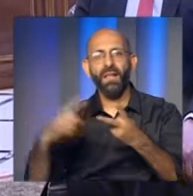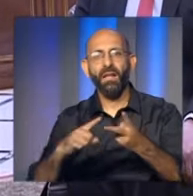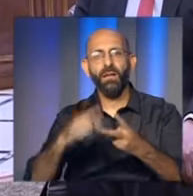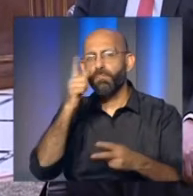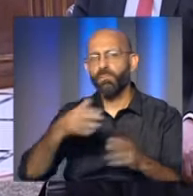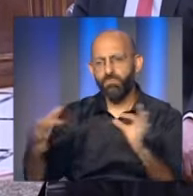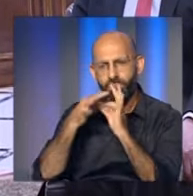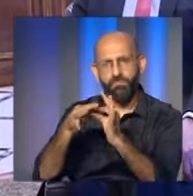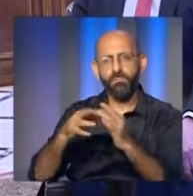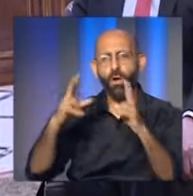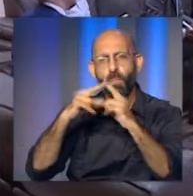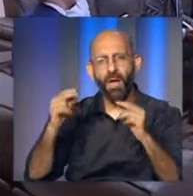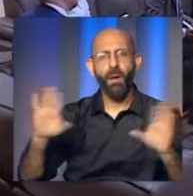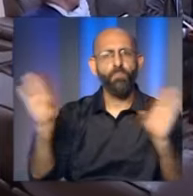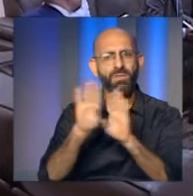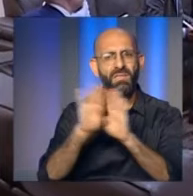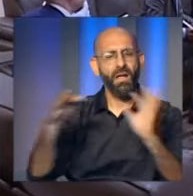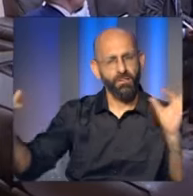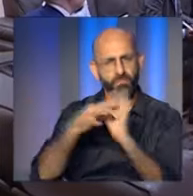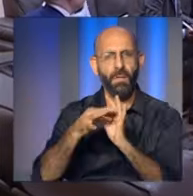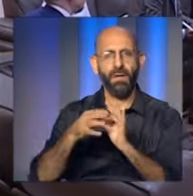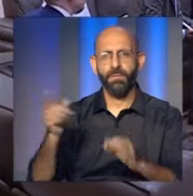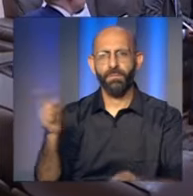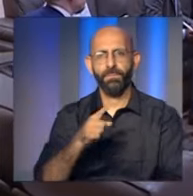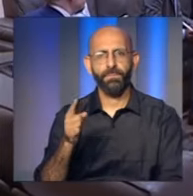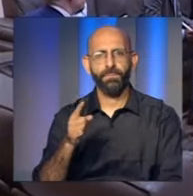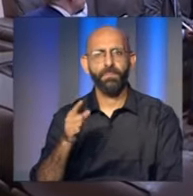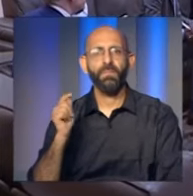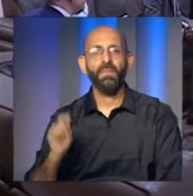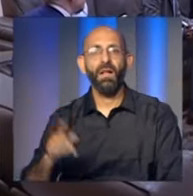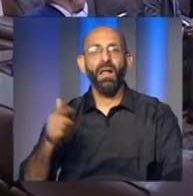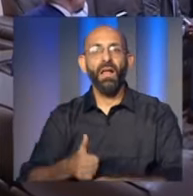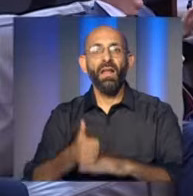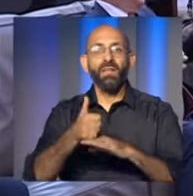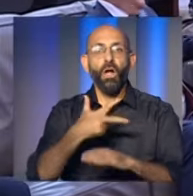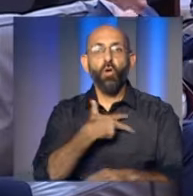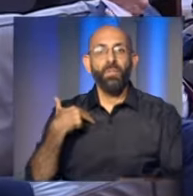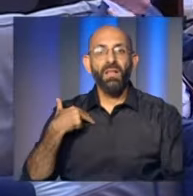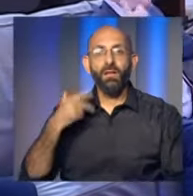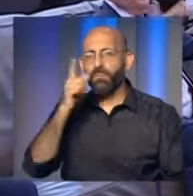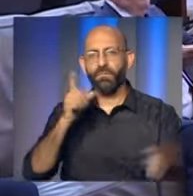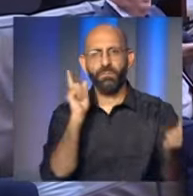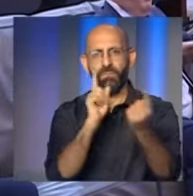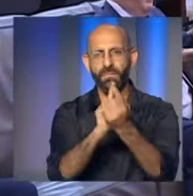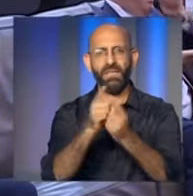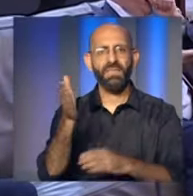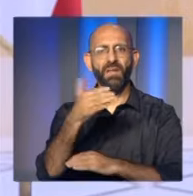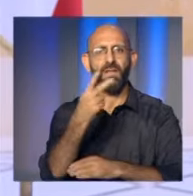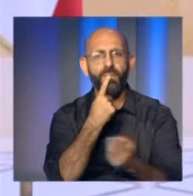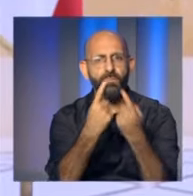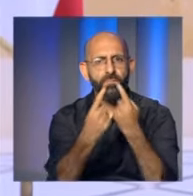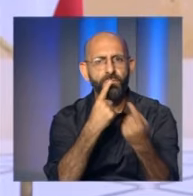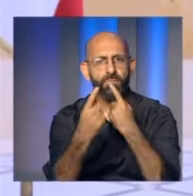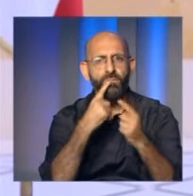رئيس الحكومة سمير الظاهر وجرى عرض للعلاقات بين لبنان والمؤسسة والتقى الرئيس ميقاتي سفير